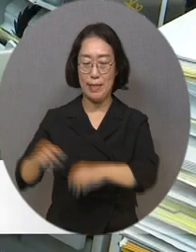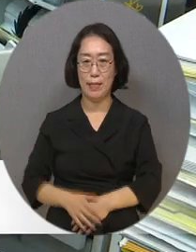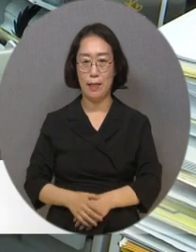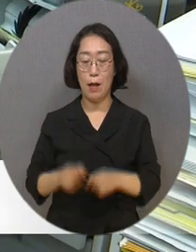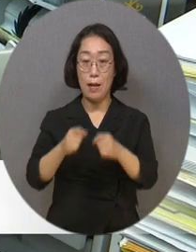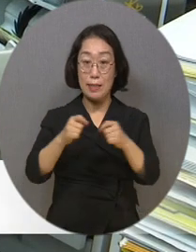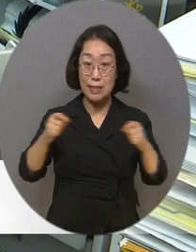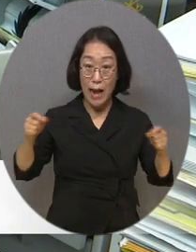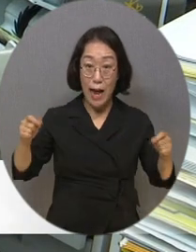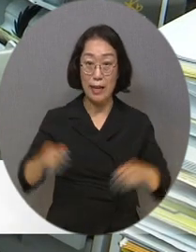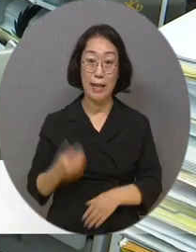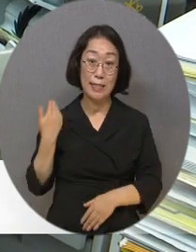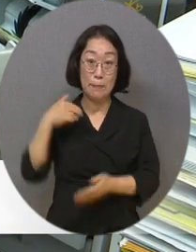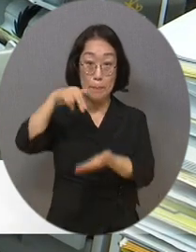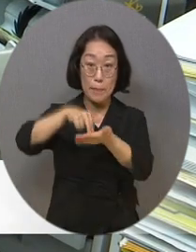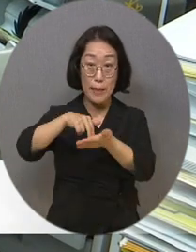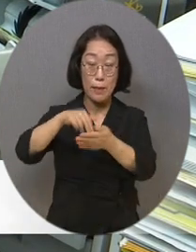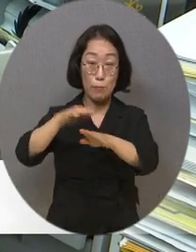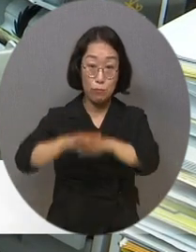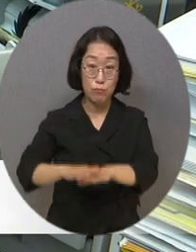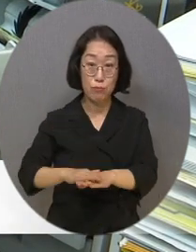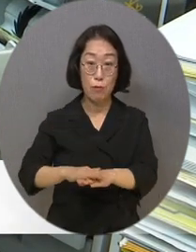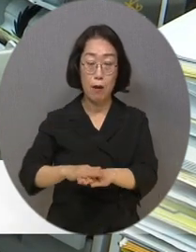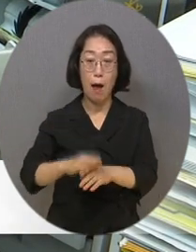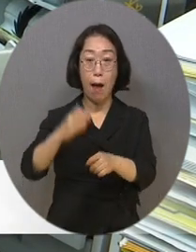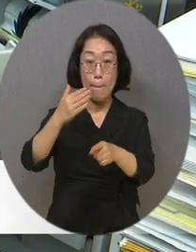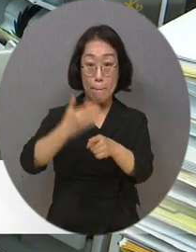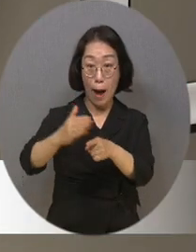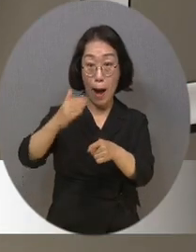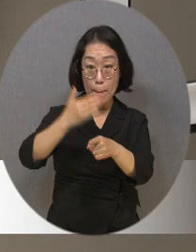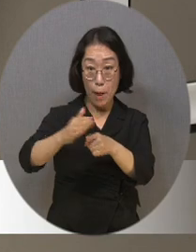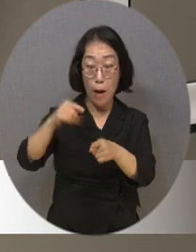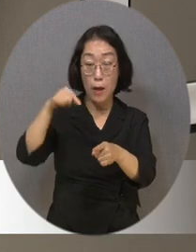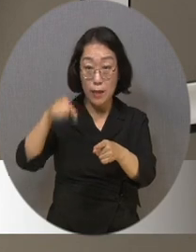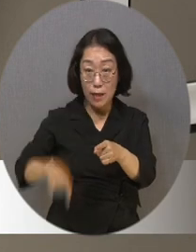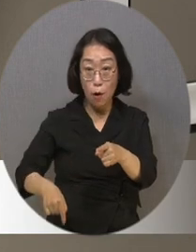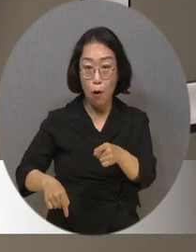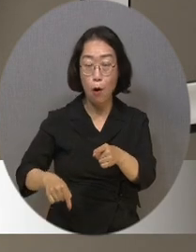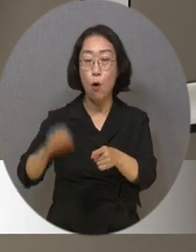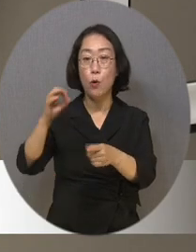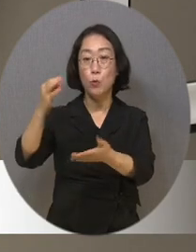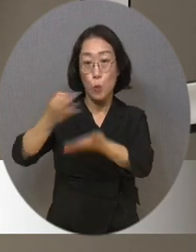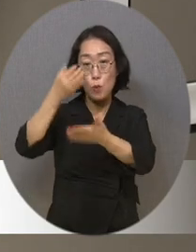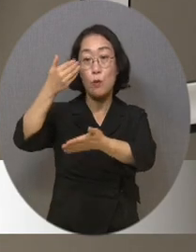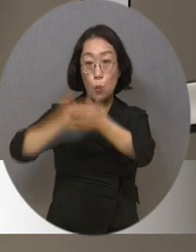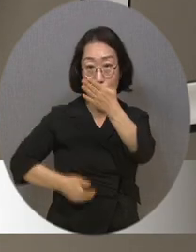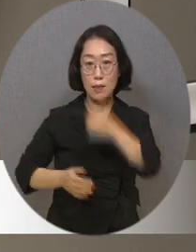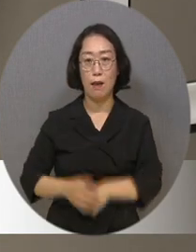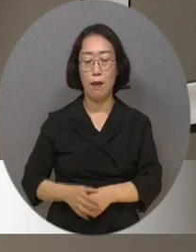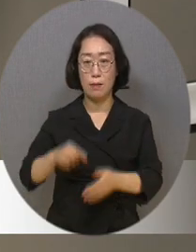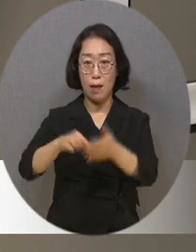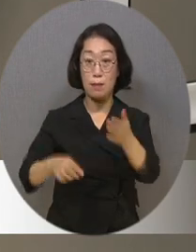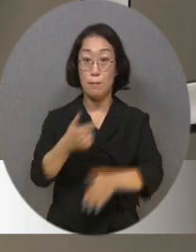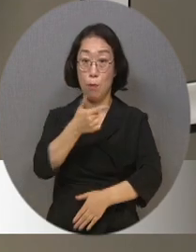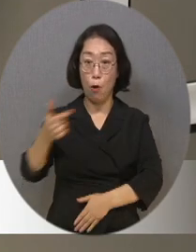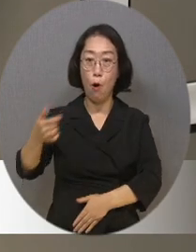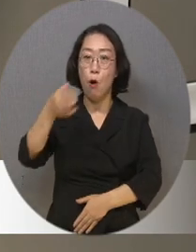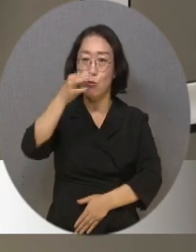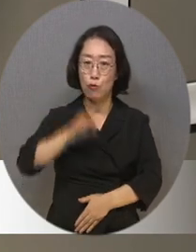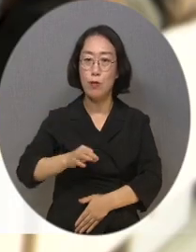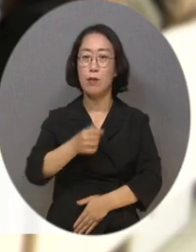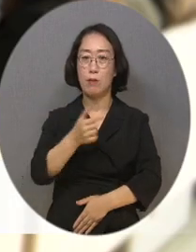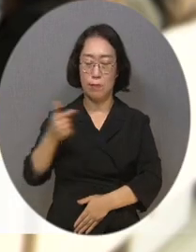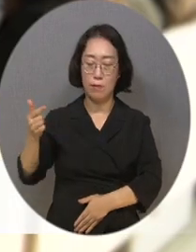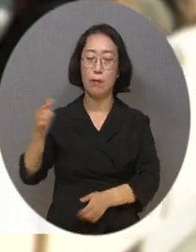주택저당 차입금이자 상환액에 대한 소득 공제도 대폭 확대됩니다. 특히 세율이 높을수록 절감 효과가 큽니다.